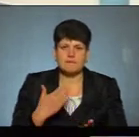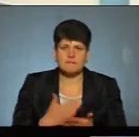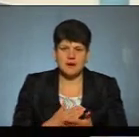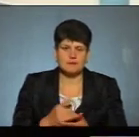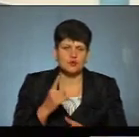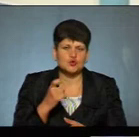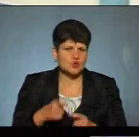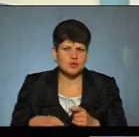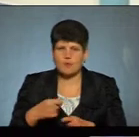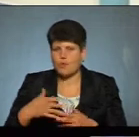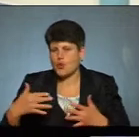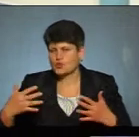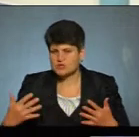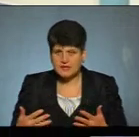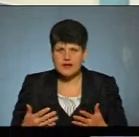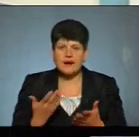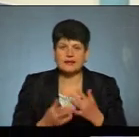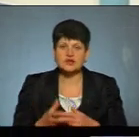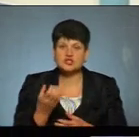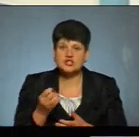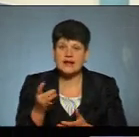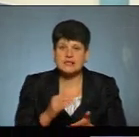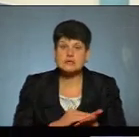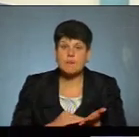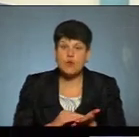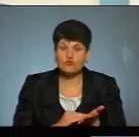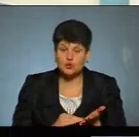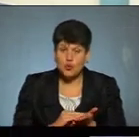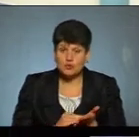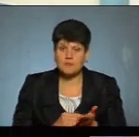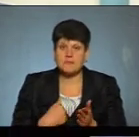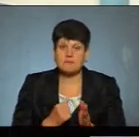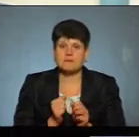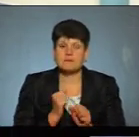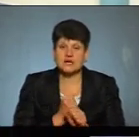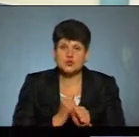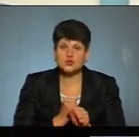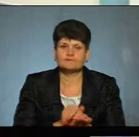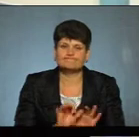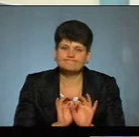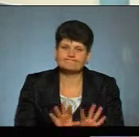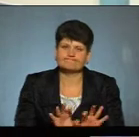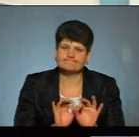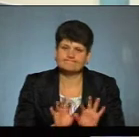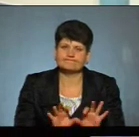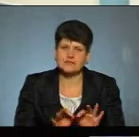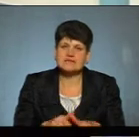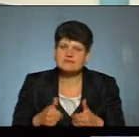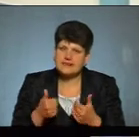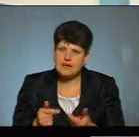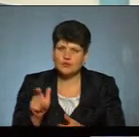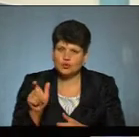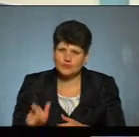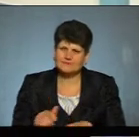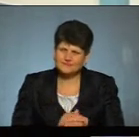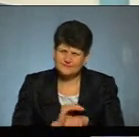сотні порушень, але, ще раз повторююся, ми в першу чергу працюємо профілактично. Тобто, звертаємося до людини, якщо вона